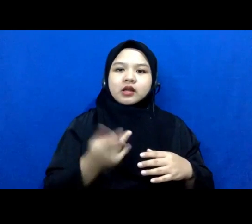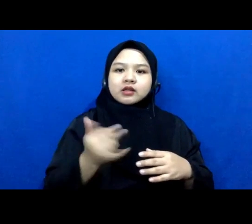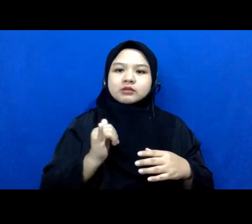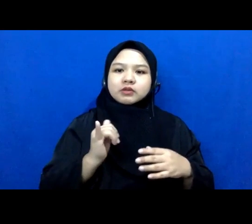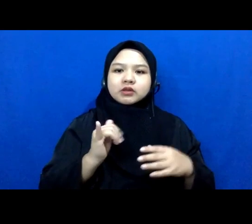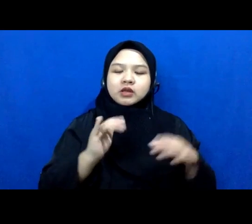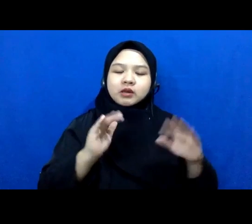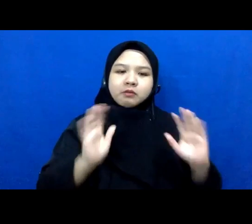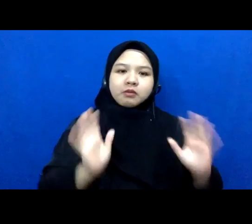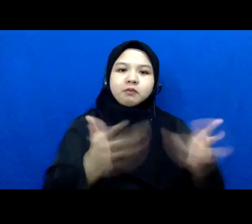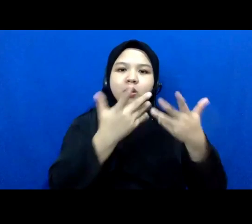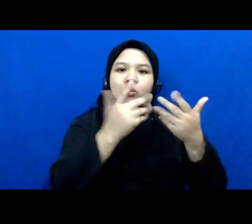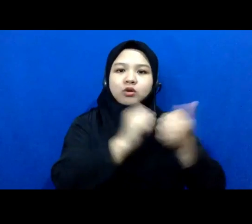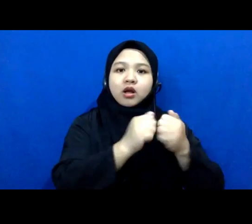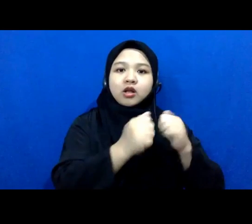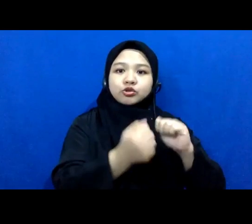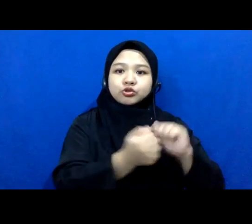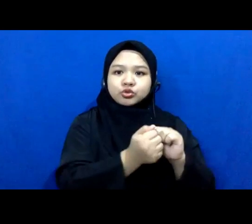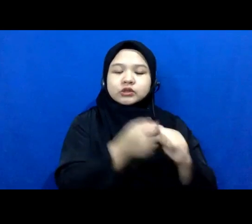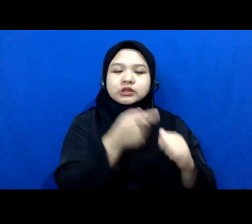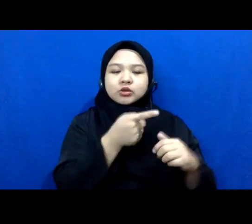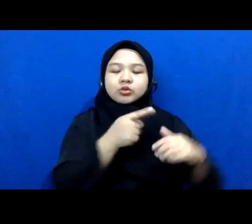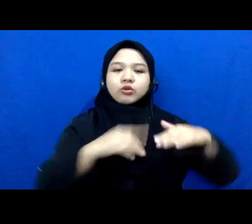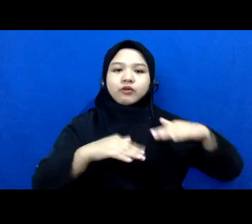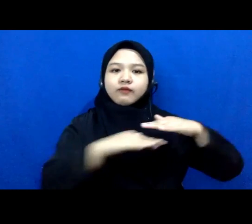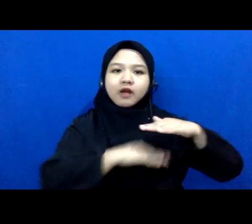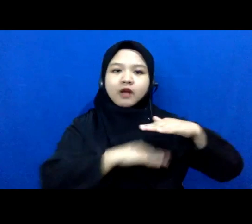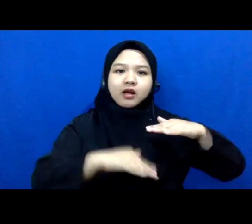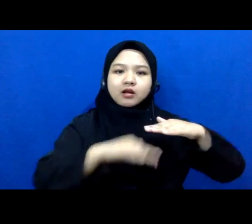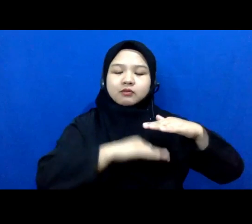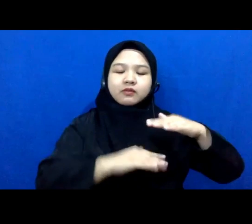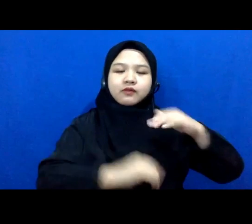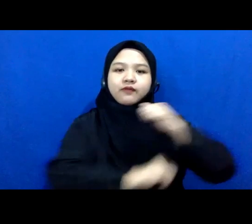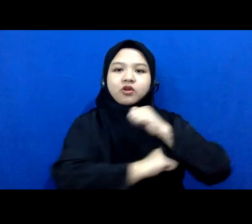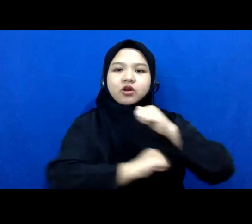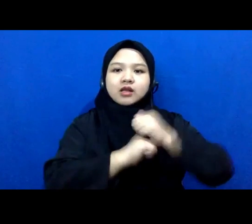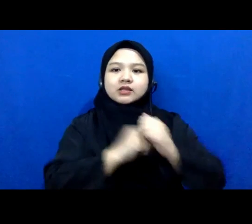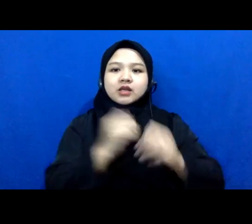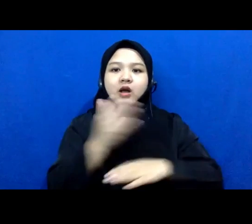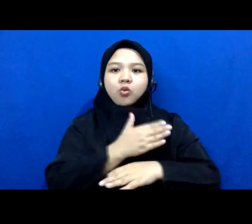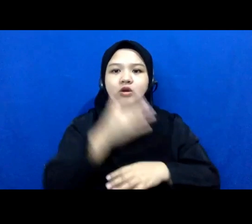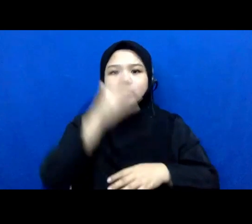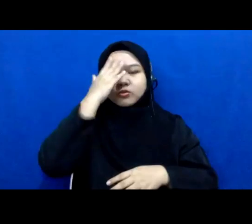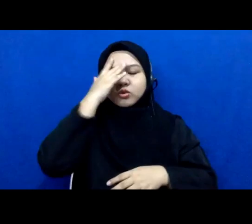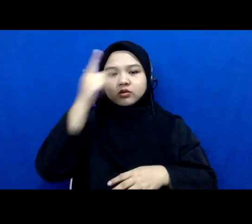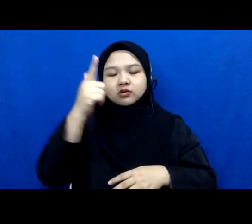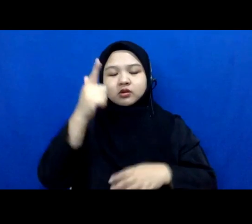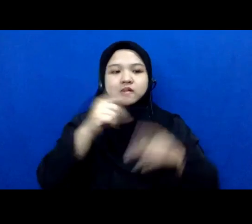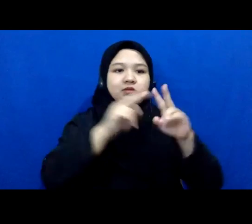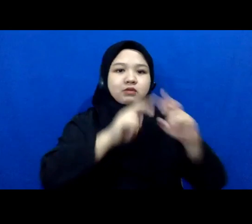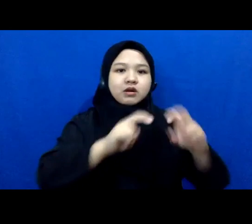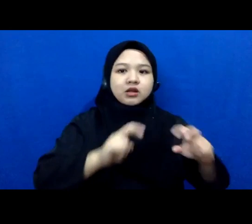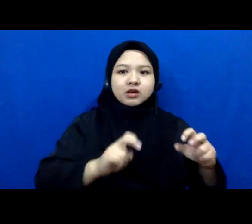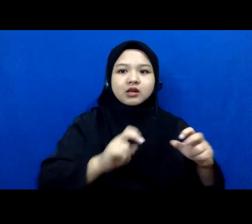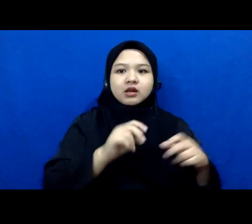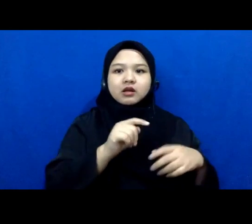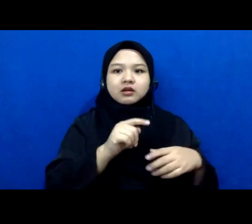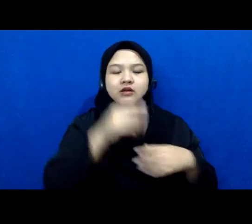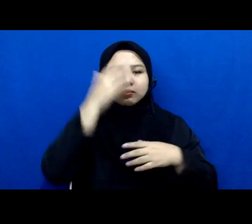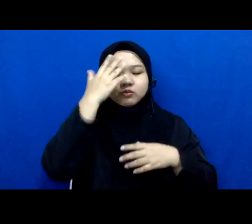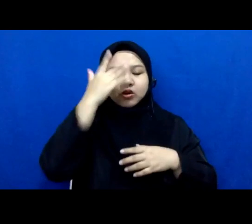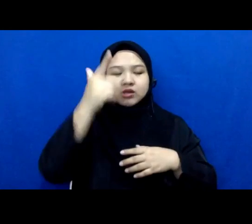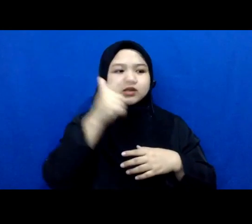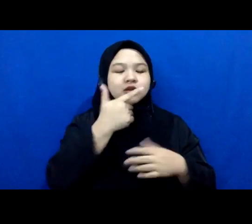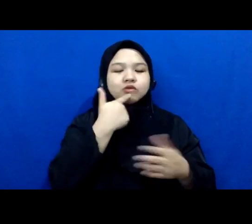konstruksi kasus itu kan fondasi awalnya dari kepolisian ya makanya penilaian individual di kepolisian itu kritikal banget ketika